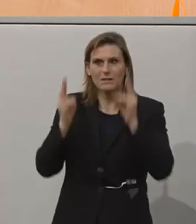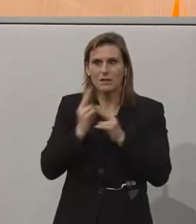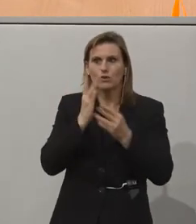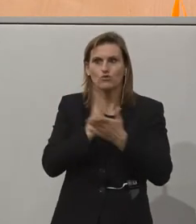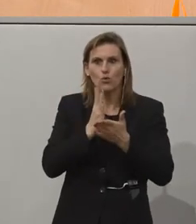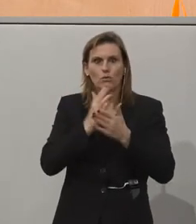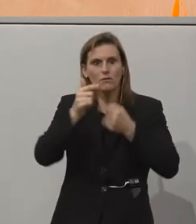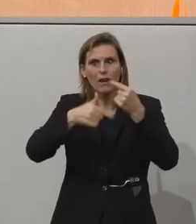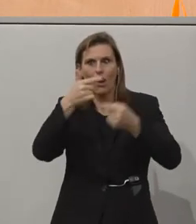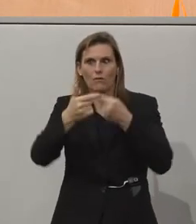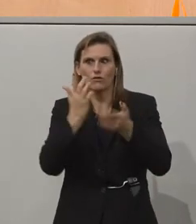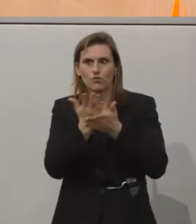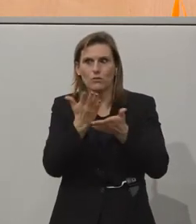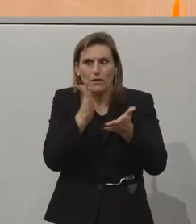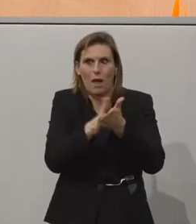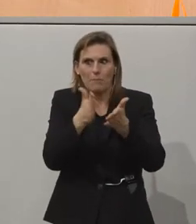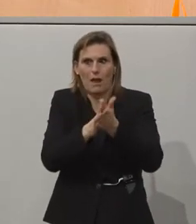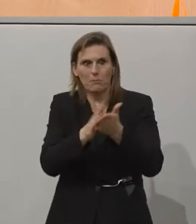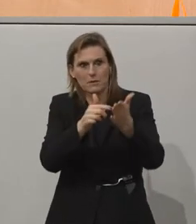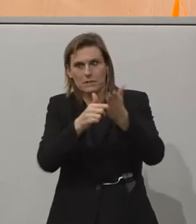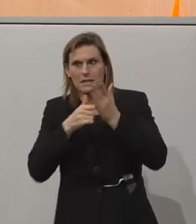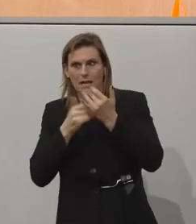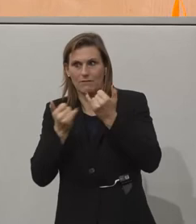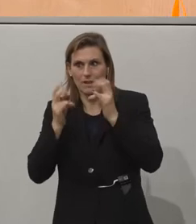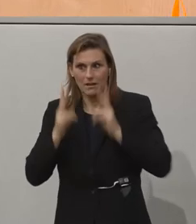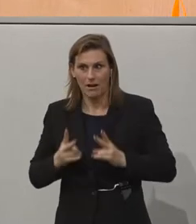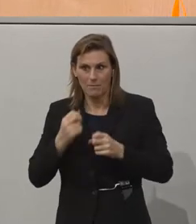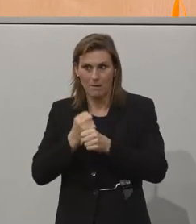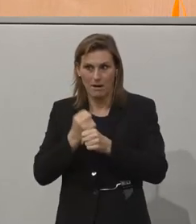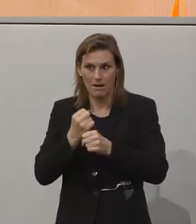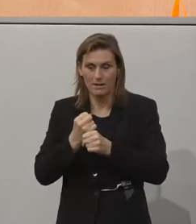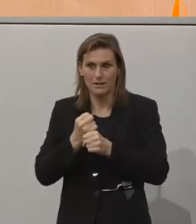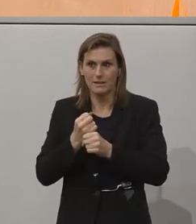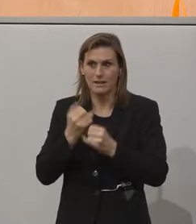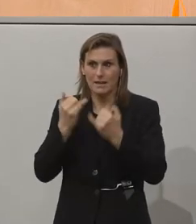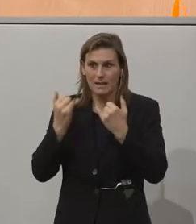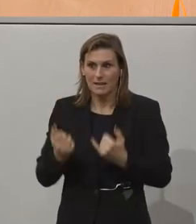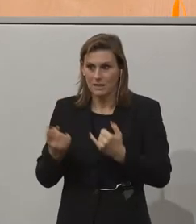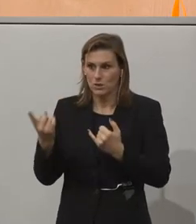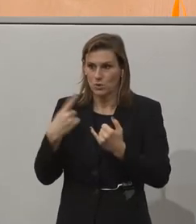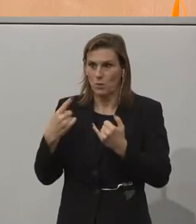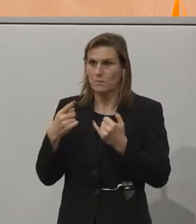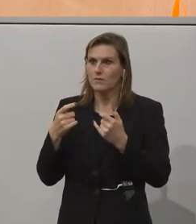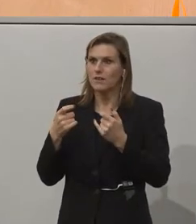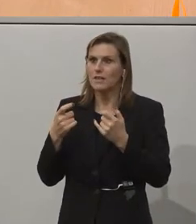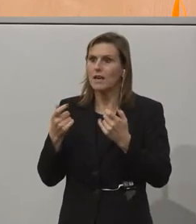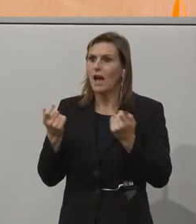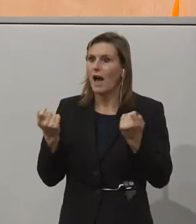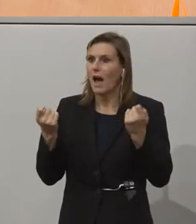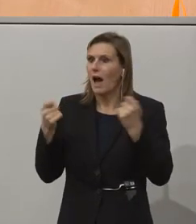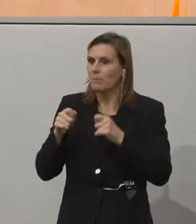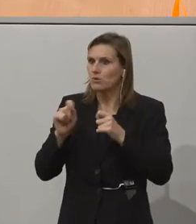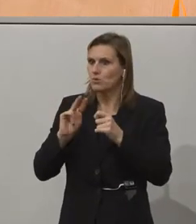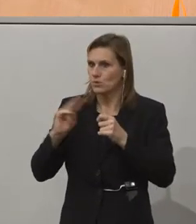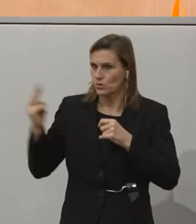funktionieren und schon zeigen, wie es funktionieren kann. Wir nähern uns jetzt einer Abschlussrunde. Wir haben Ihnen ja schon